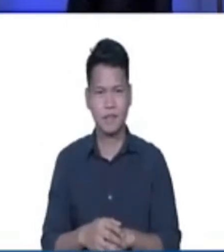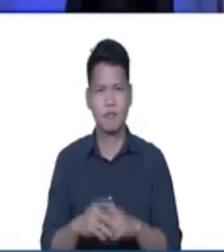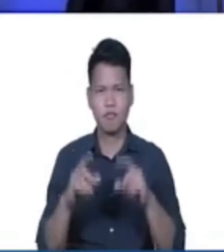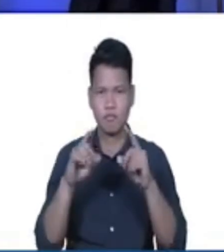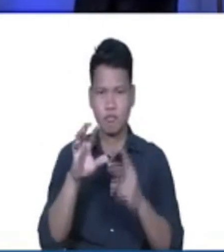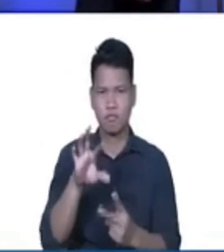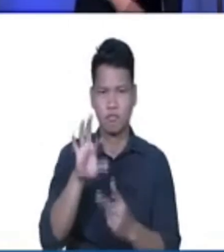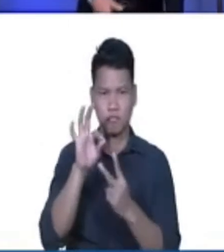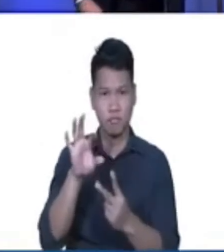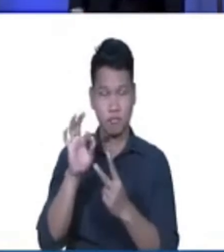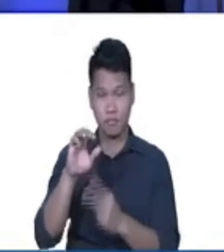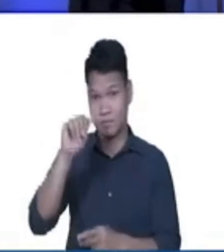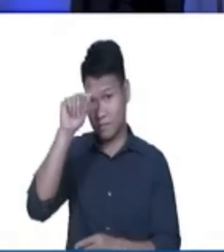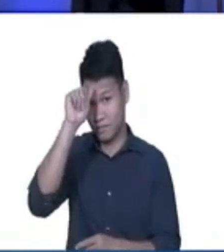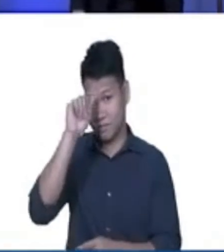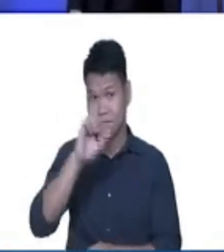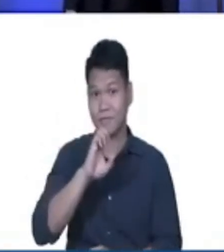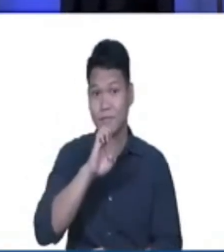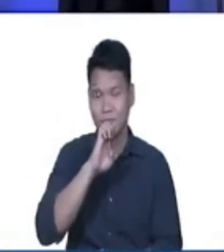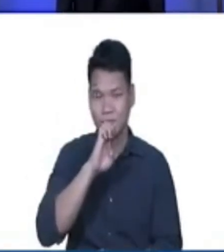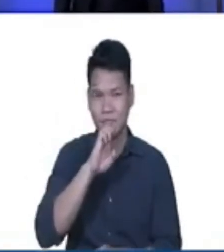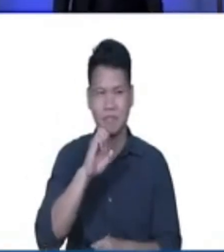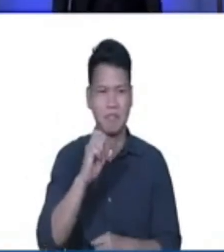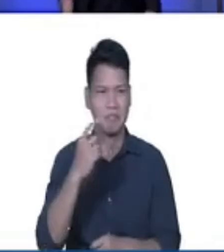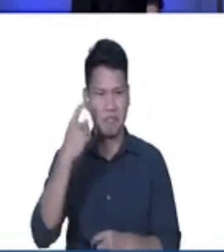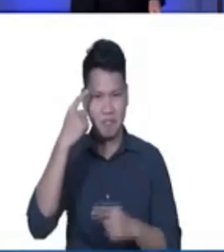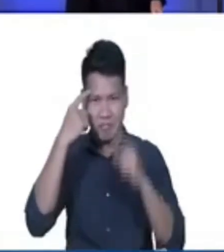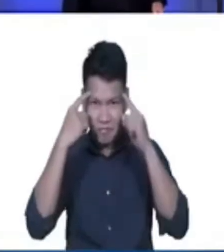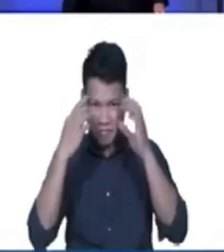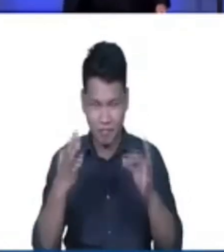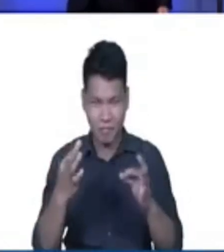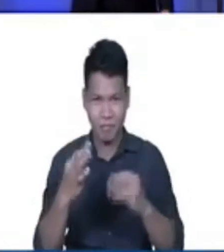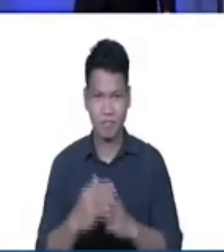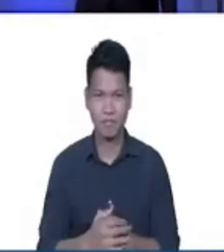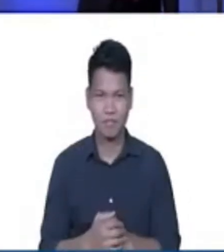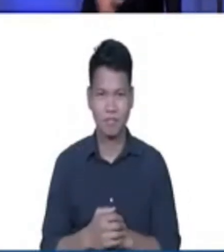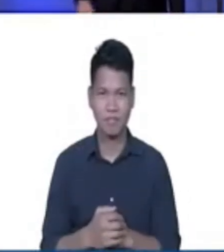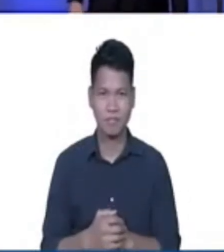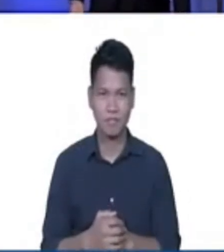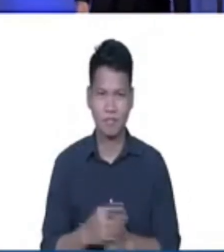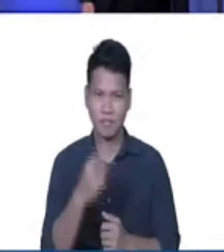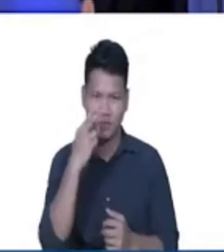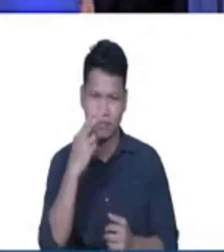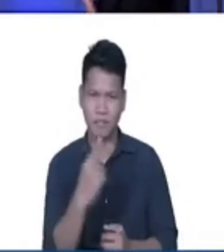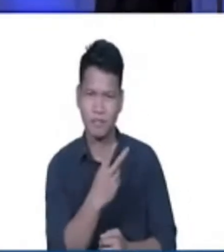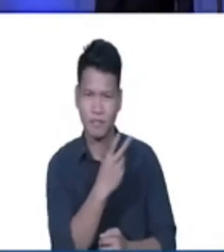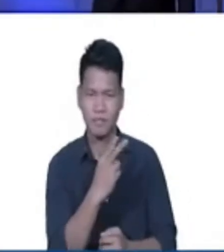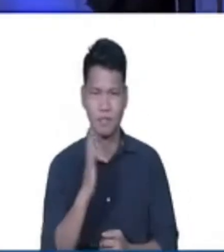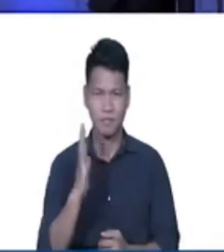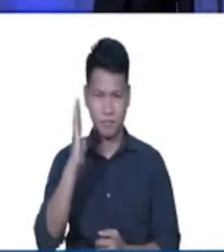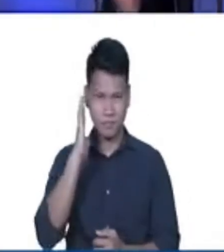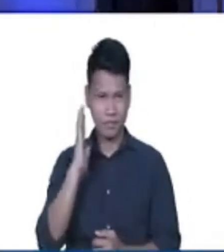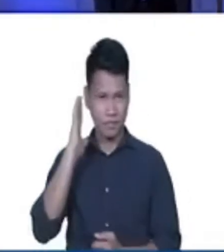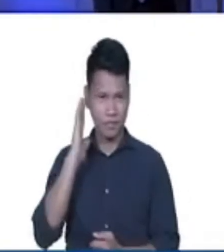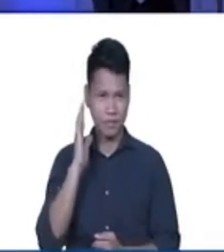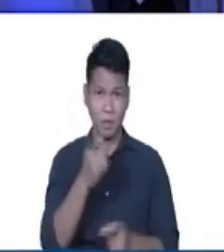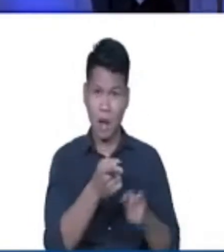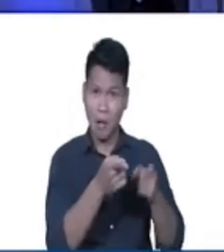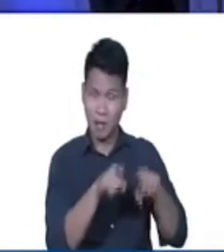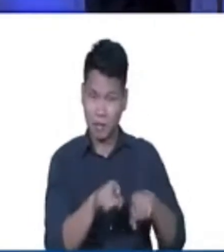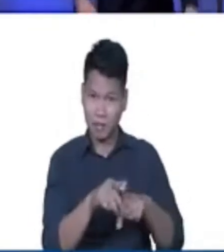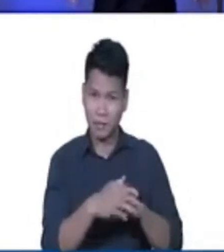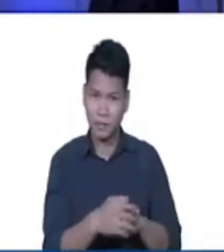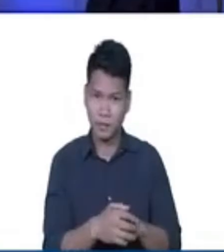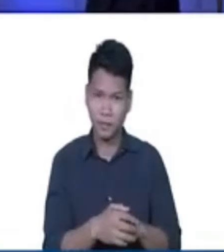choice that Adam and Eve had made. Tignan po natin ang kanilang ginawa at ano pong nangyari